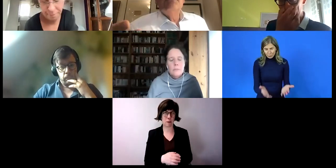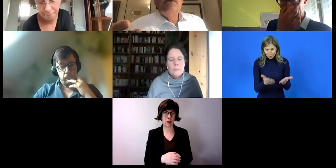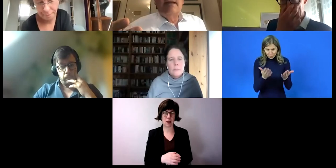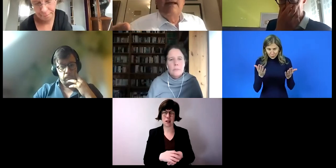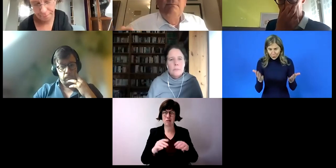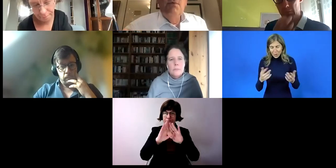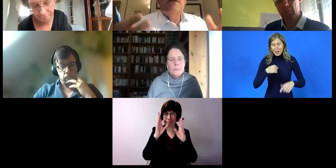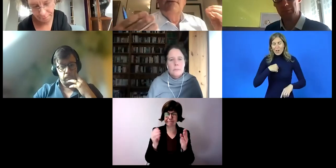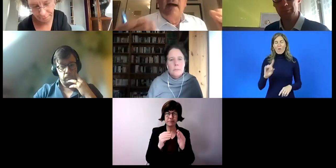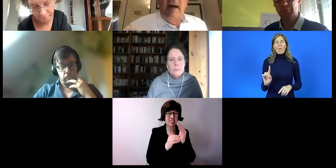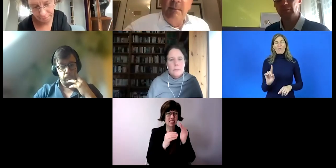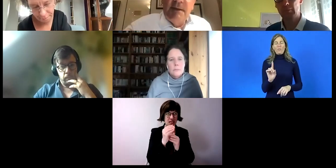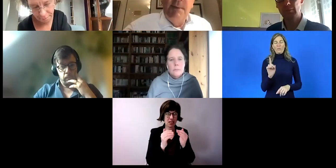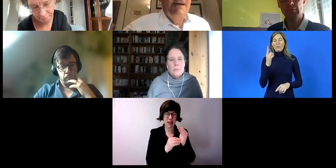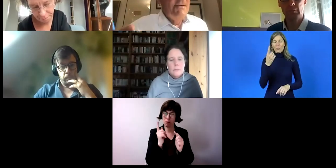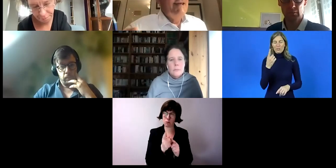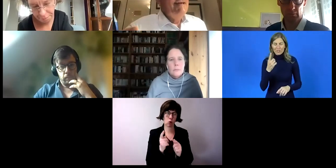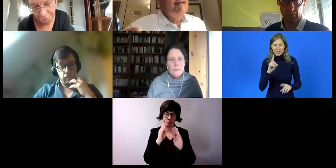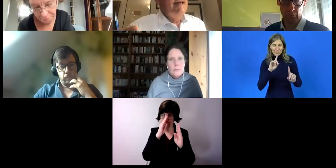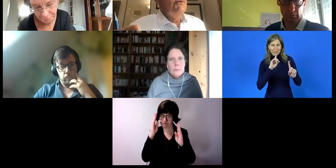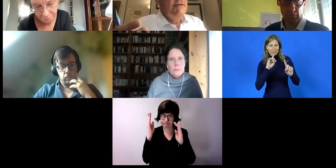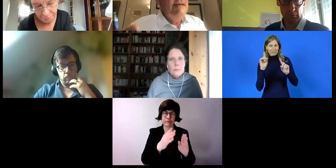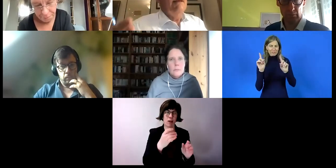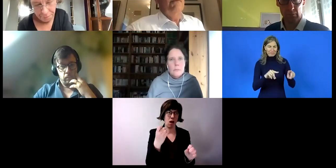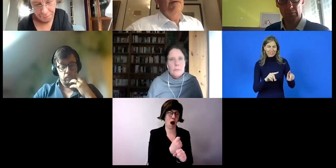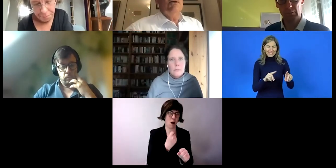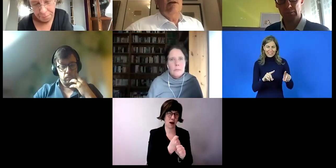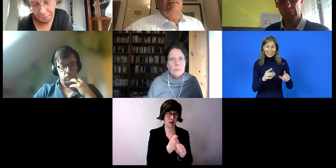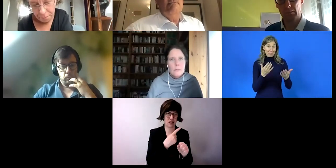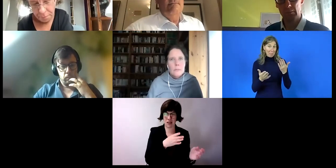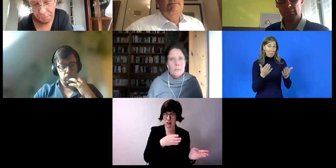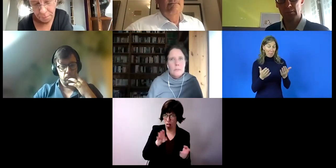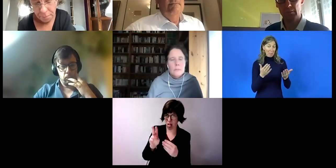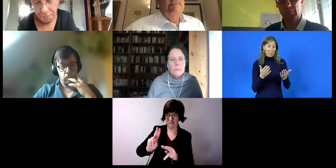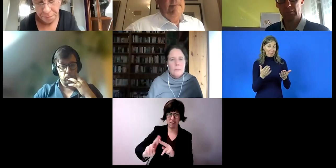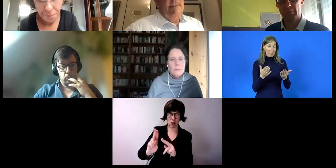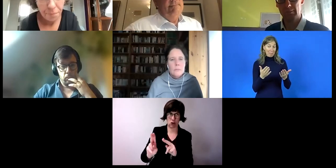ganze System muss auf Arbeit und Ausgerichtet sein und nicht auf Werkstätten.